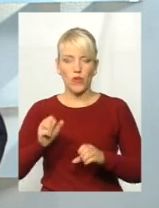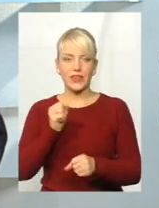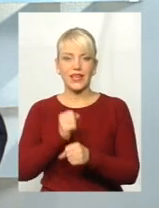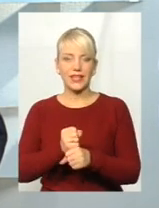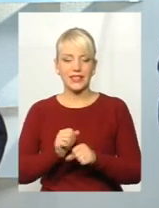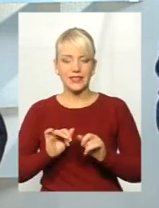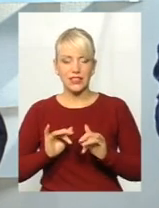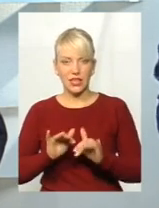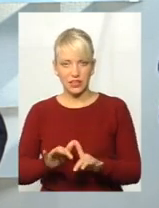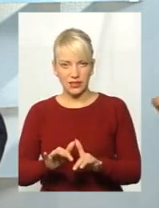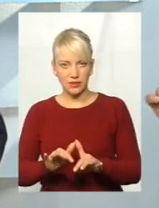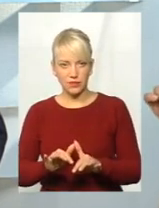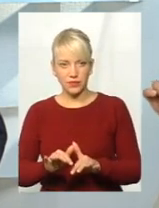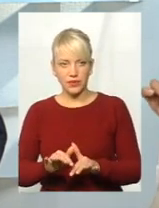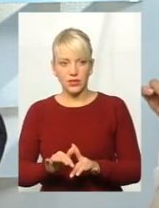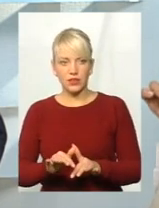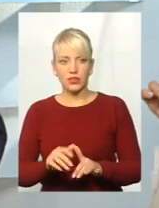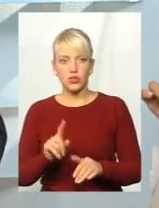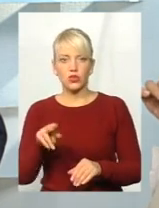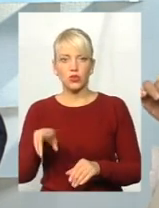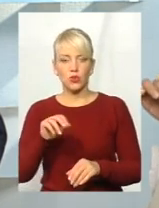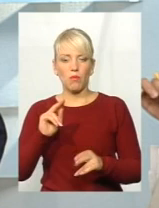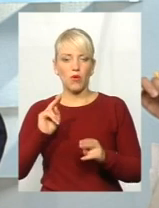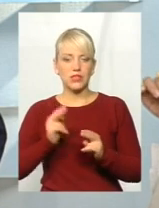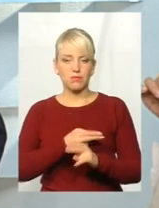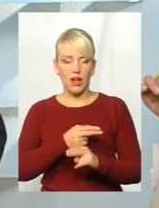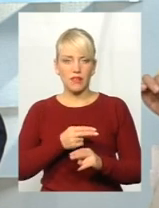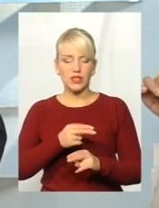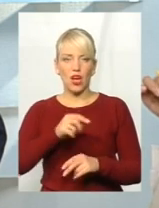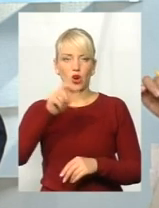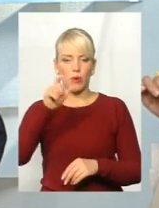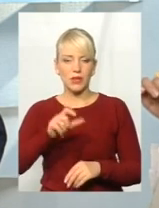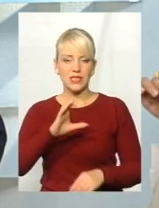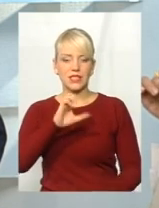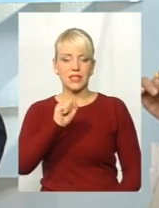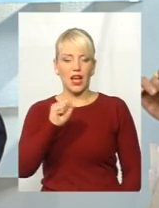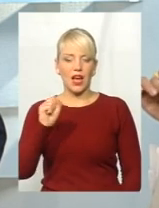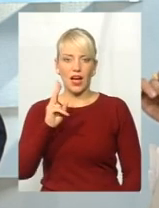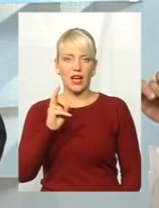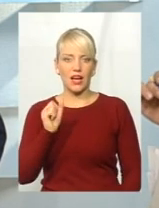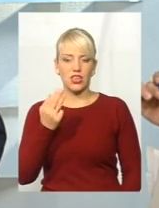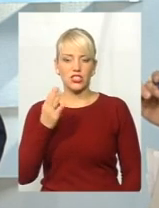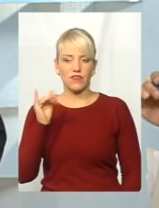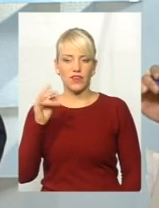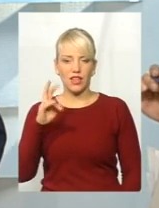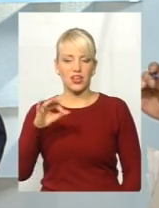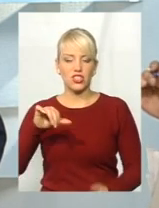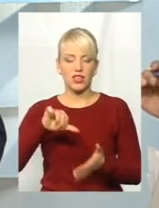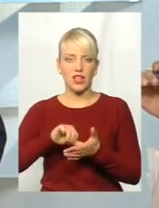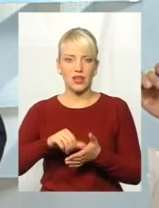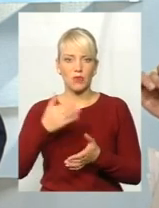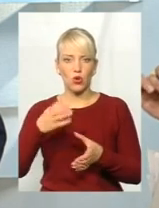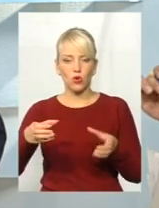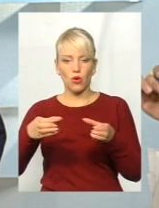дій позбавленим громадянством України Михайлом Саакашвілі, членами його команди та народами депутатами України, які